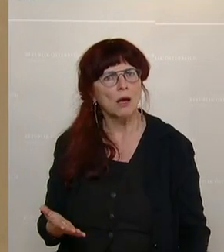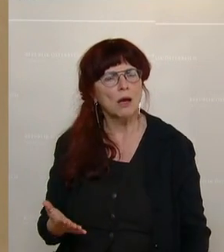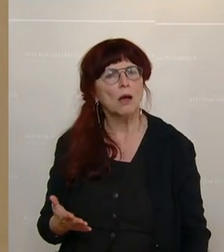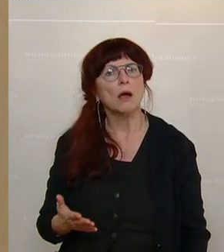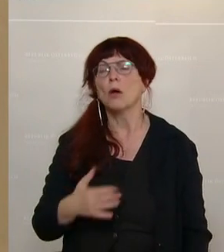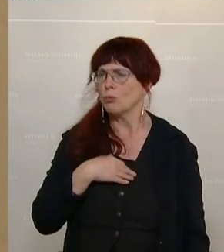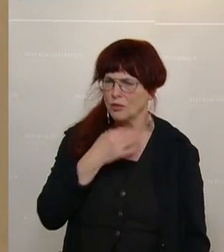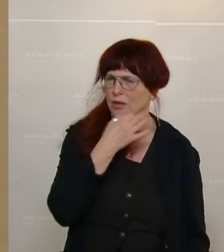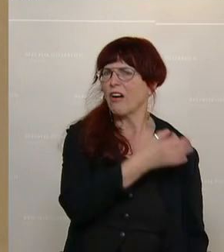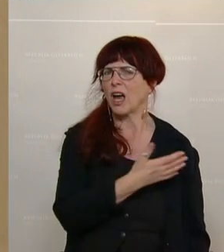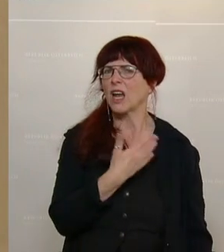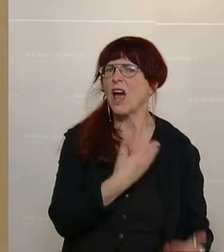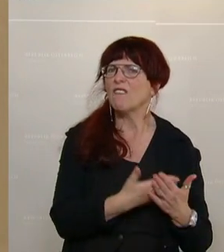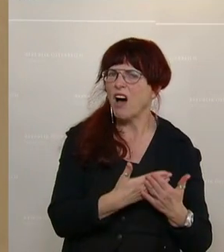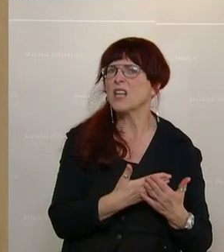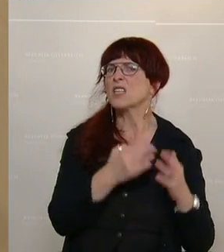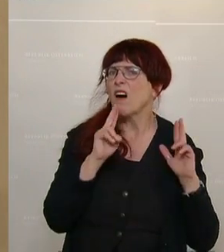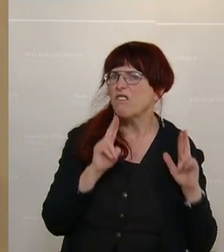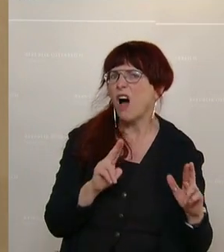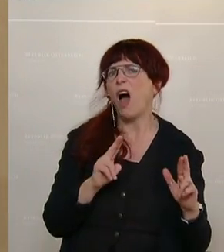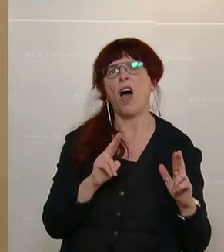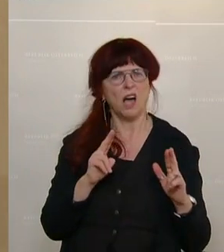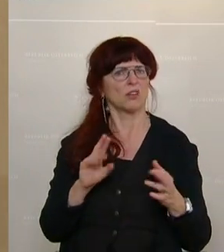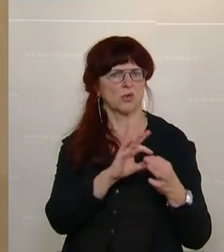Zusammenhang dann überhaupt noch möglich und von der Immunität geschützt?